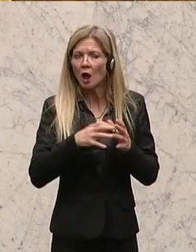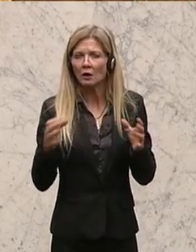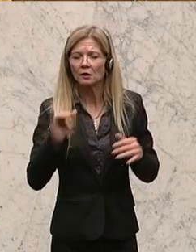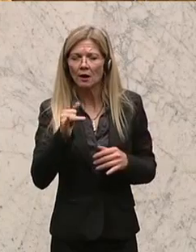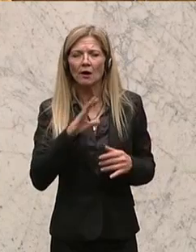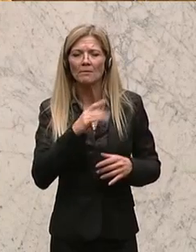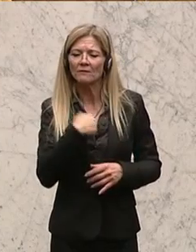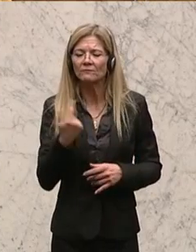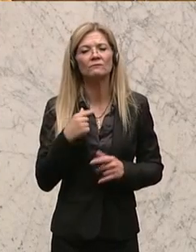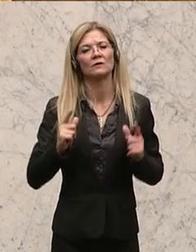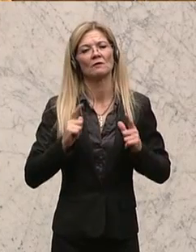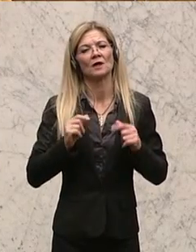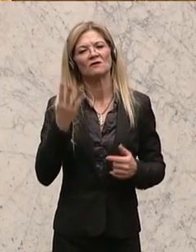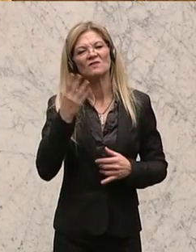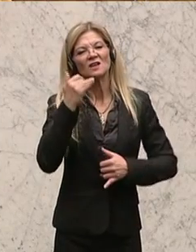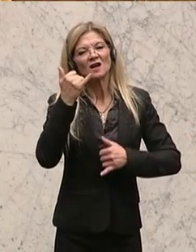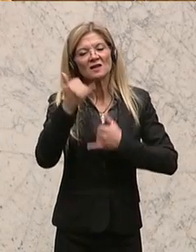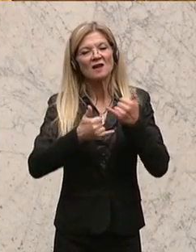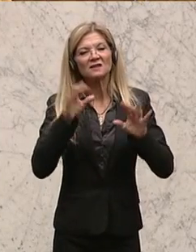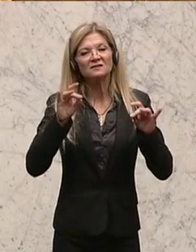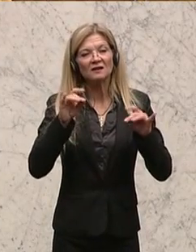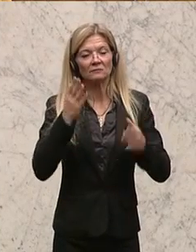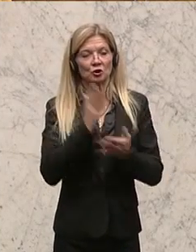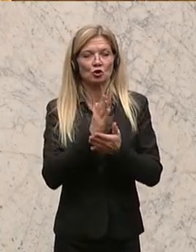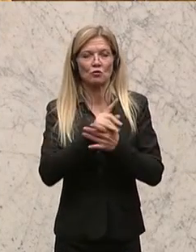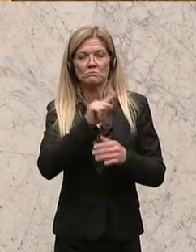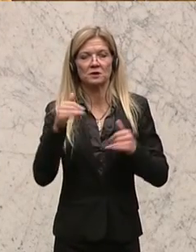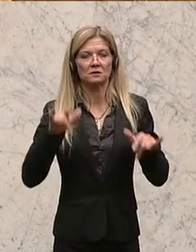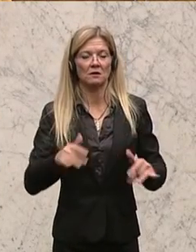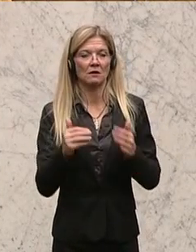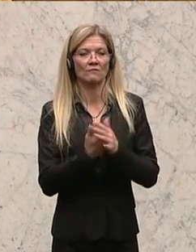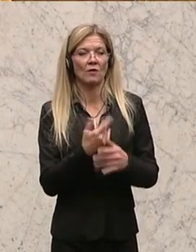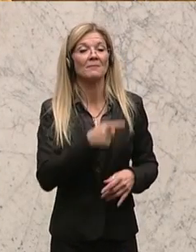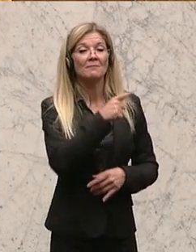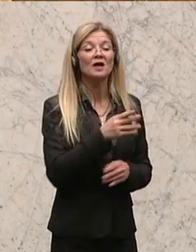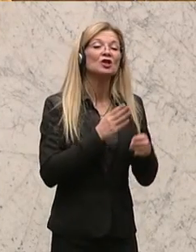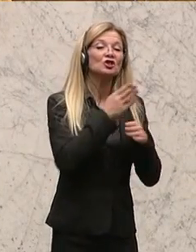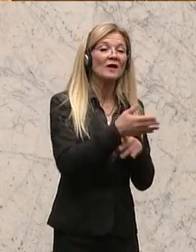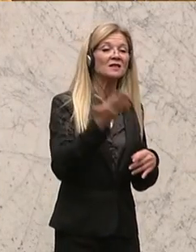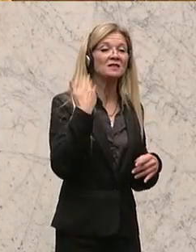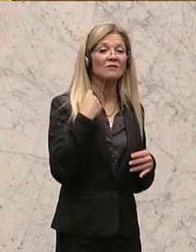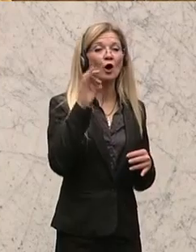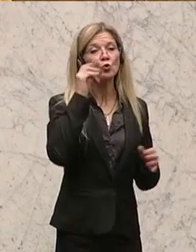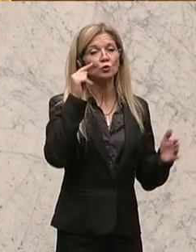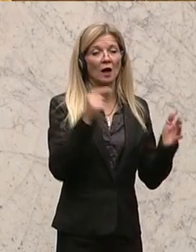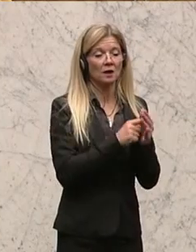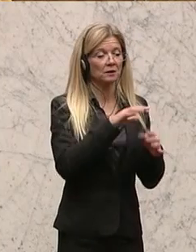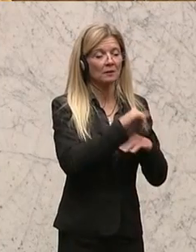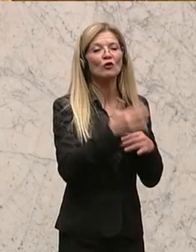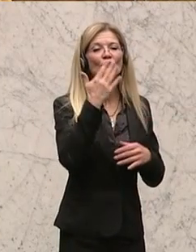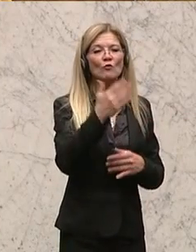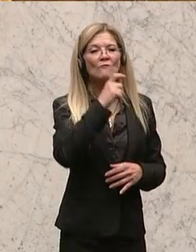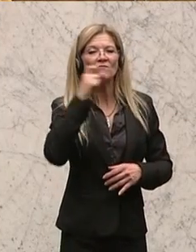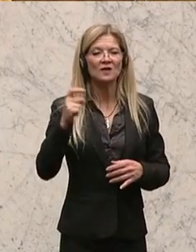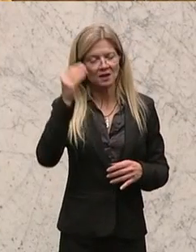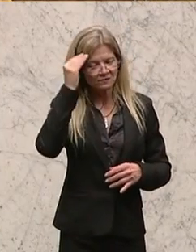Reform. Die haben gestartet mit einem Gutachten. Fünf Finanzwissenschaftler unter der Leitung von René Frey aus Basel war die